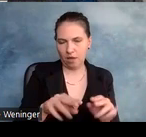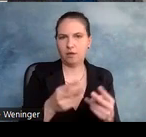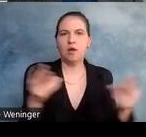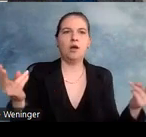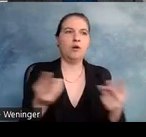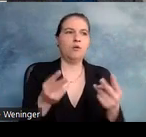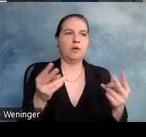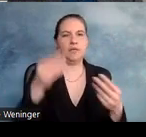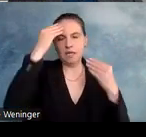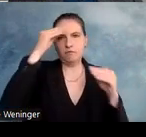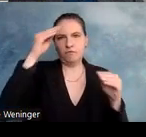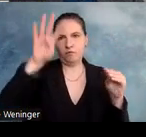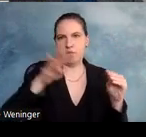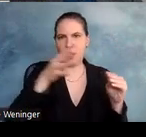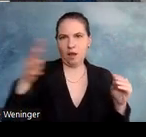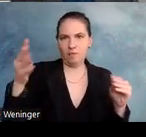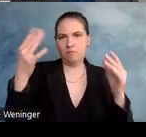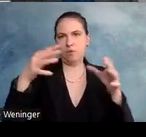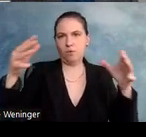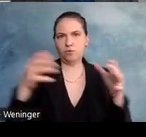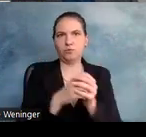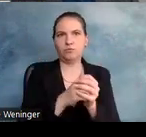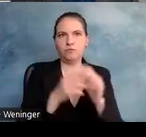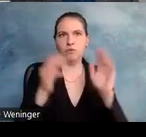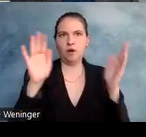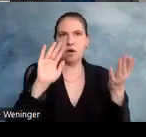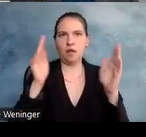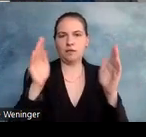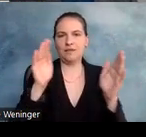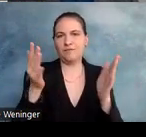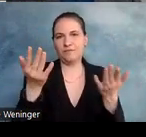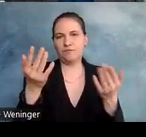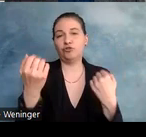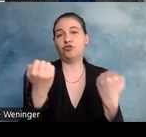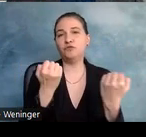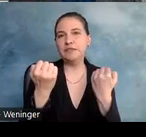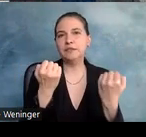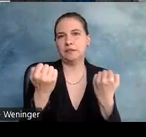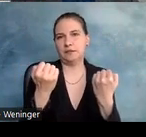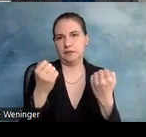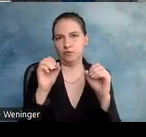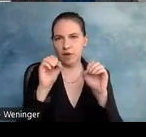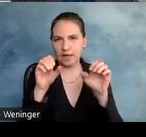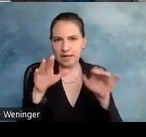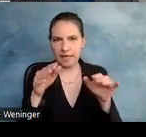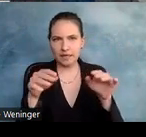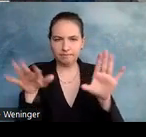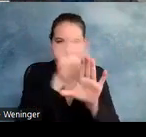und wo es einfach dann relativ aufwendig ist, zu erklären, was man darauf sieht.